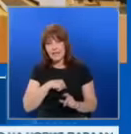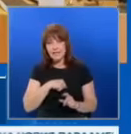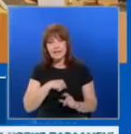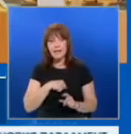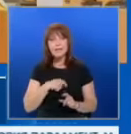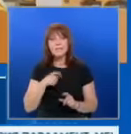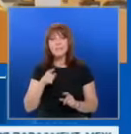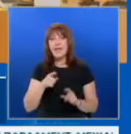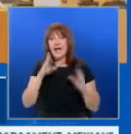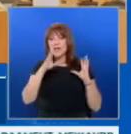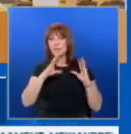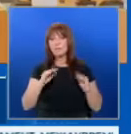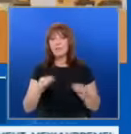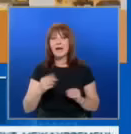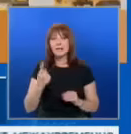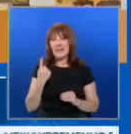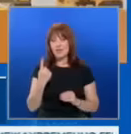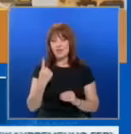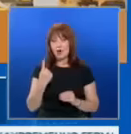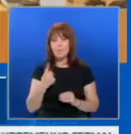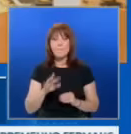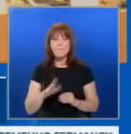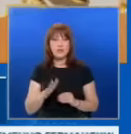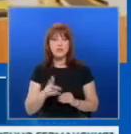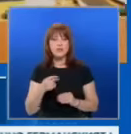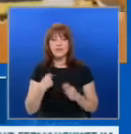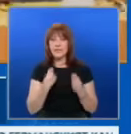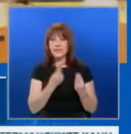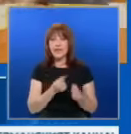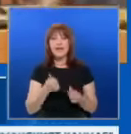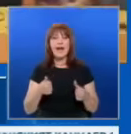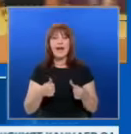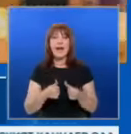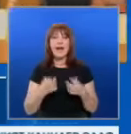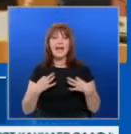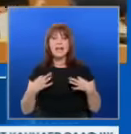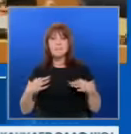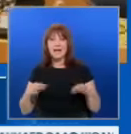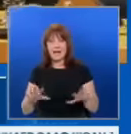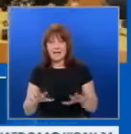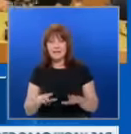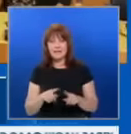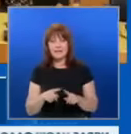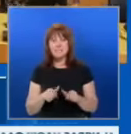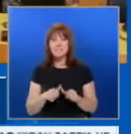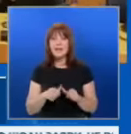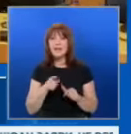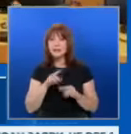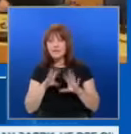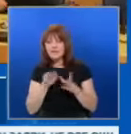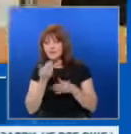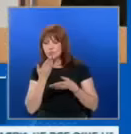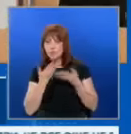дипломат номер 1 на Европа най-вероятно ще бъде даден на либералите. Но всички тези неща се обсъждат в